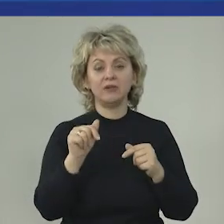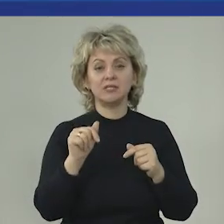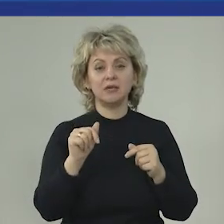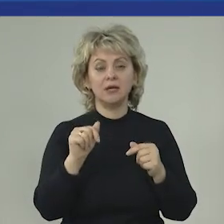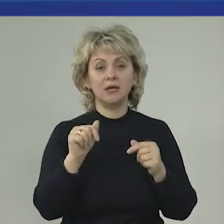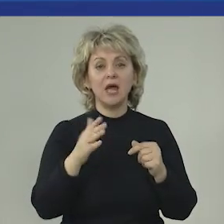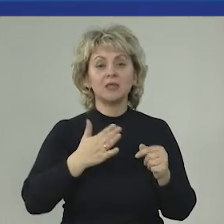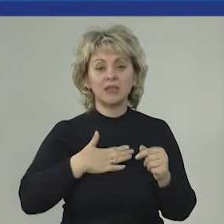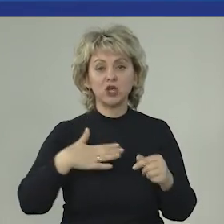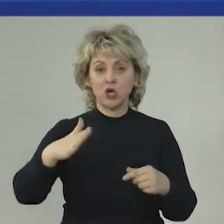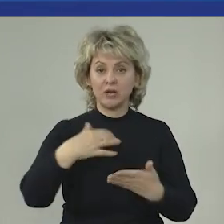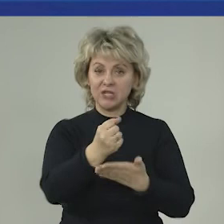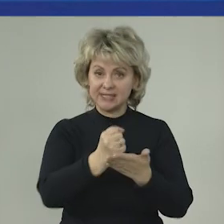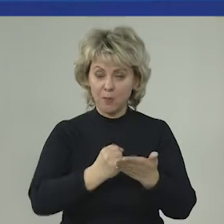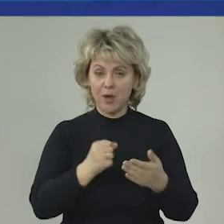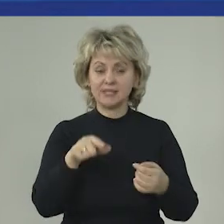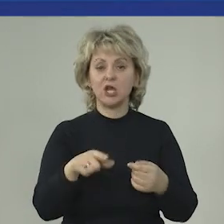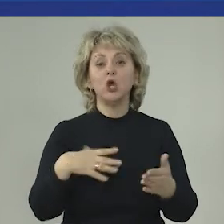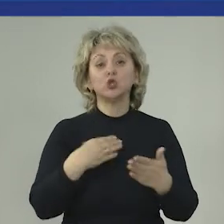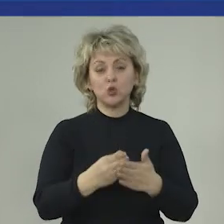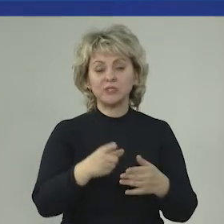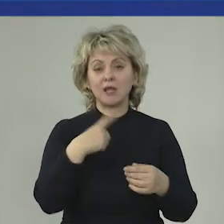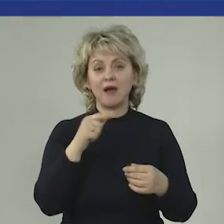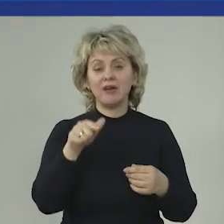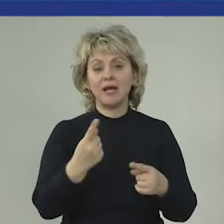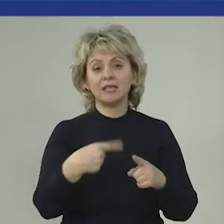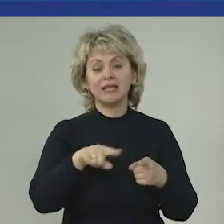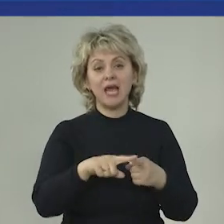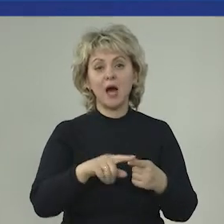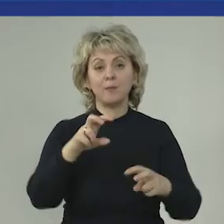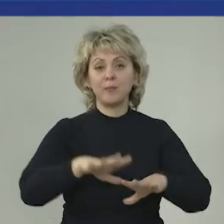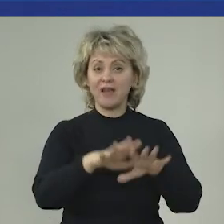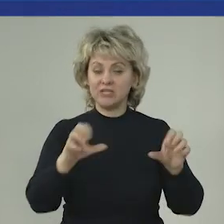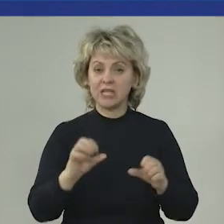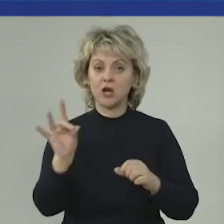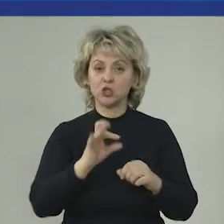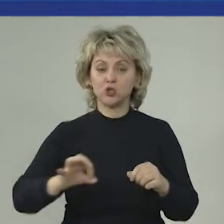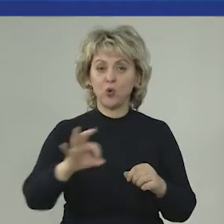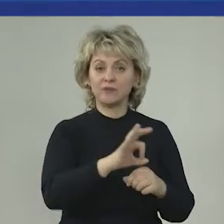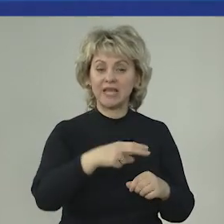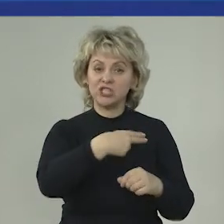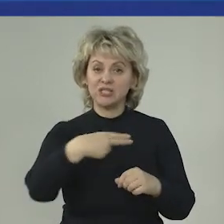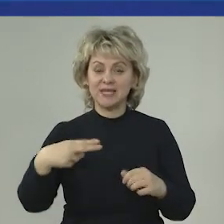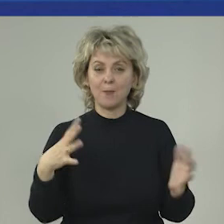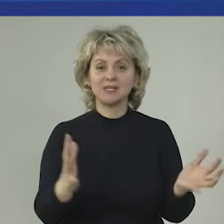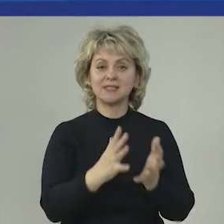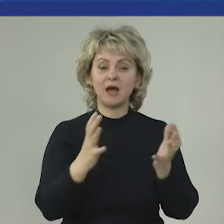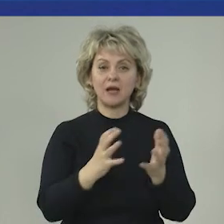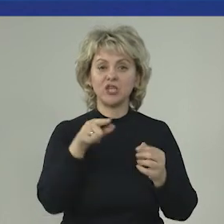наши рыбные запасы. И, собственно говоря, для правительства Ростовской области тема